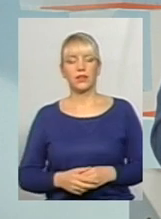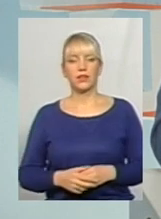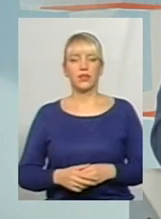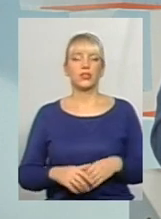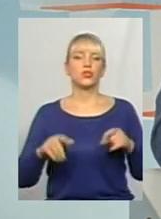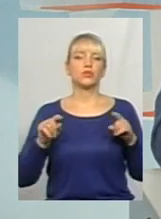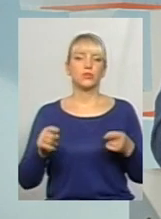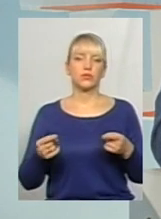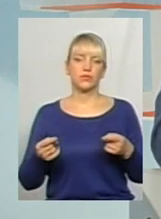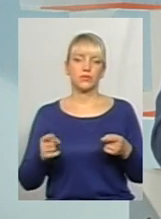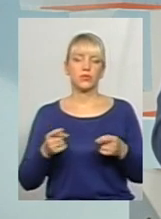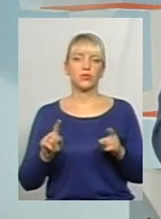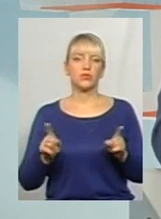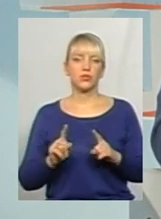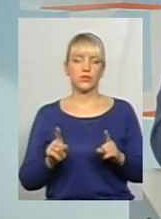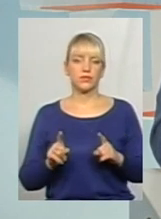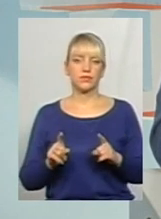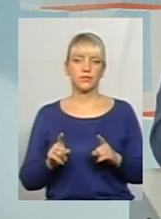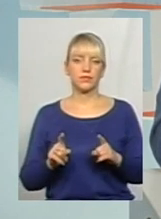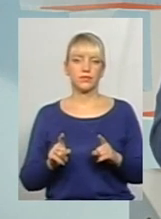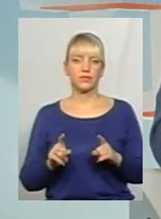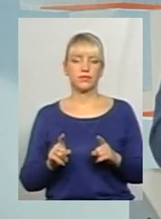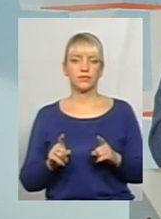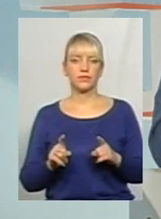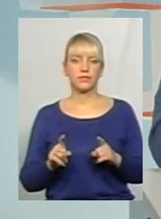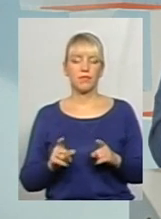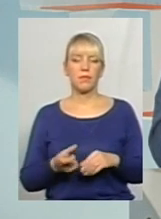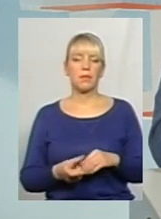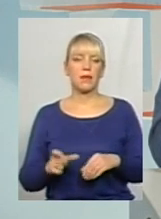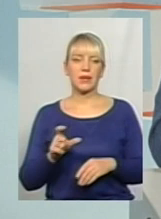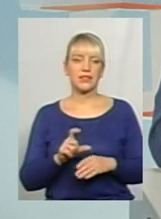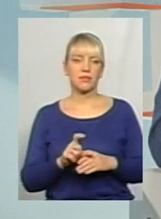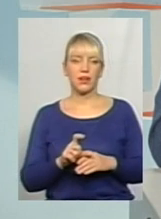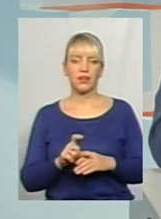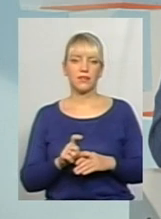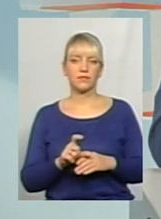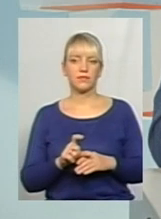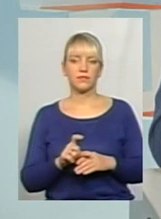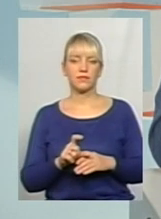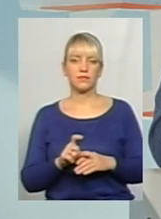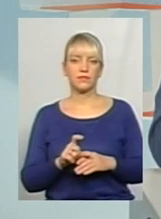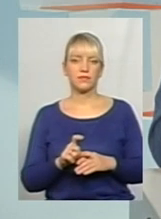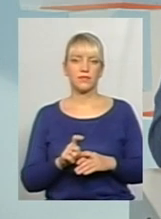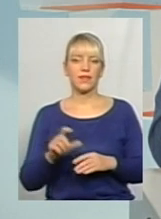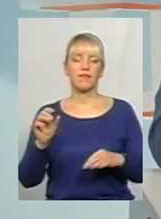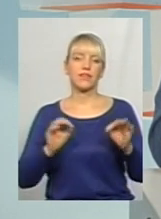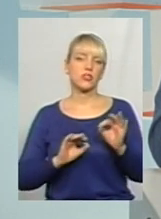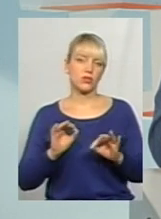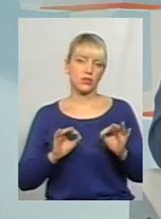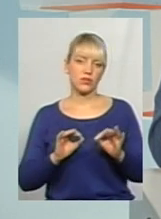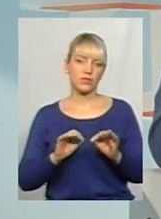Чому? Тому що максимальний відсоток